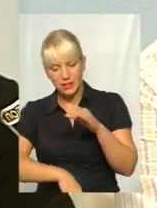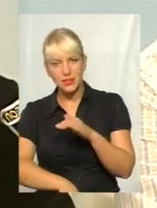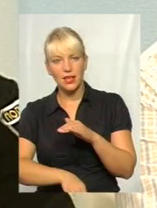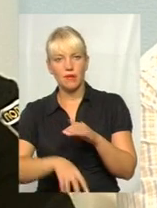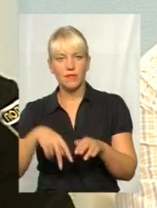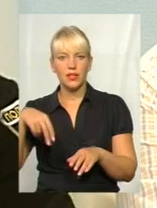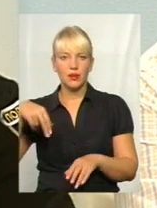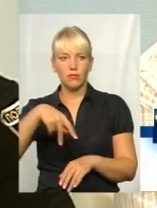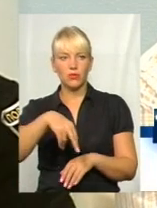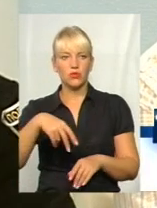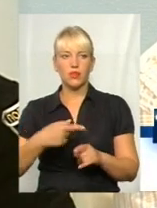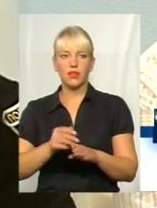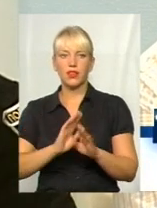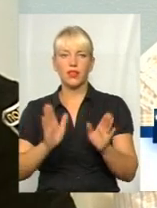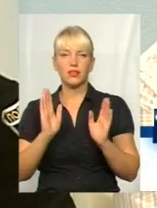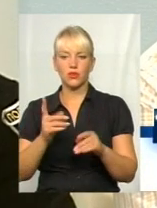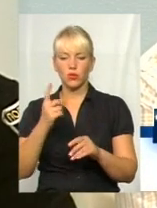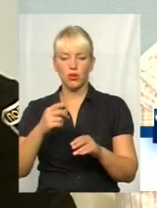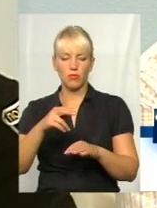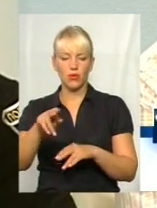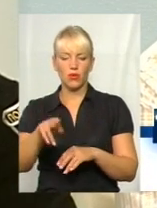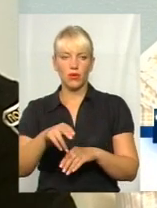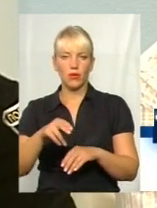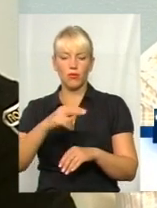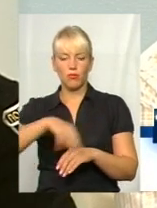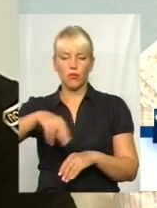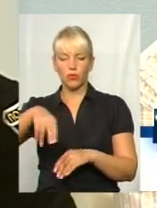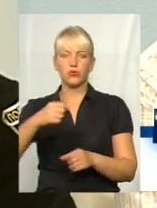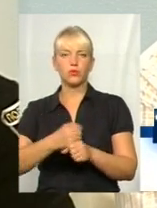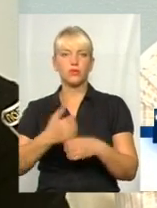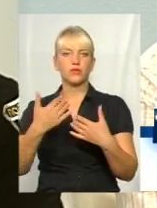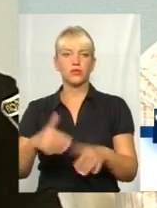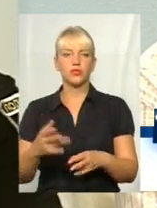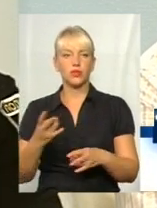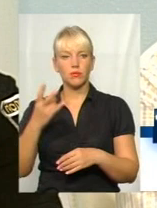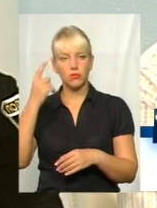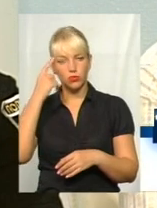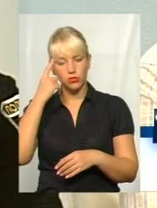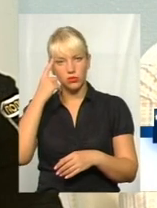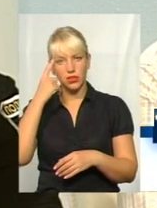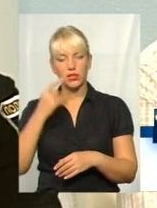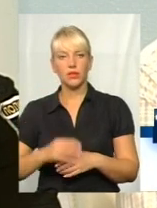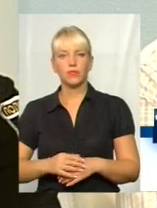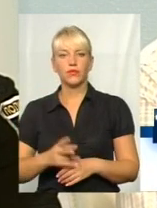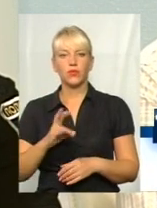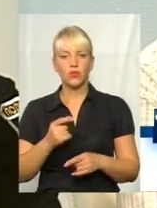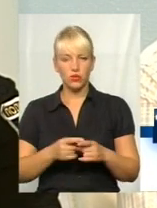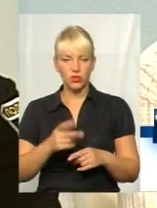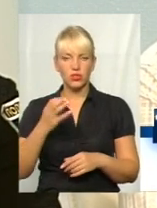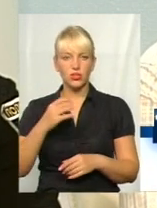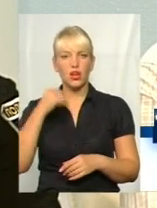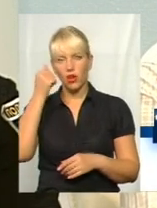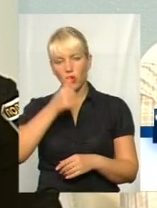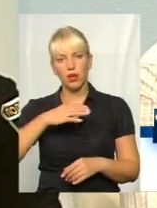на одні ці полоски поробили, і все, це вже пішохідний переход. Так що, треба задумуватися. Але їх ми можемо ще роками чекати,